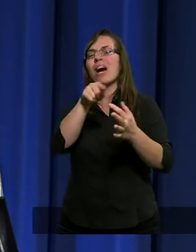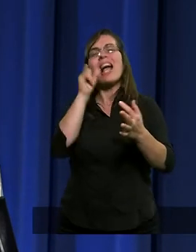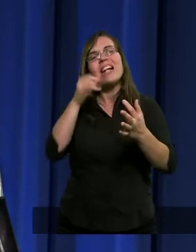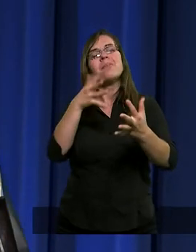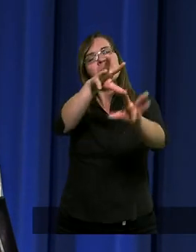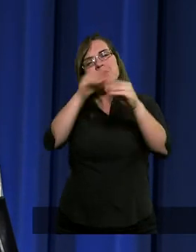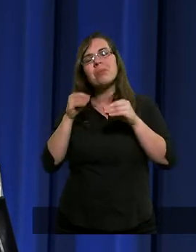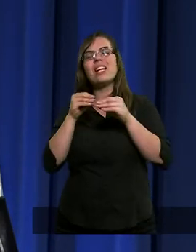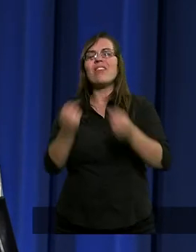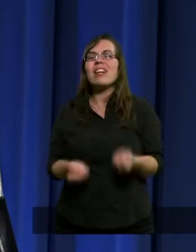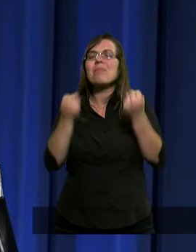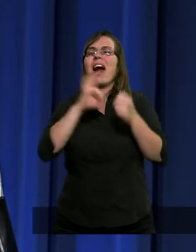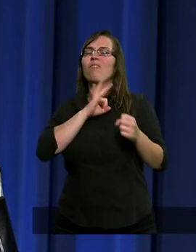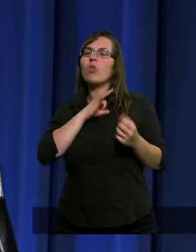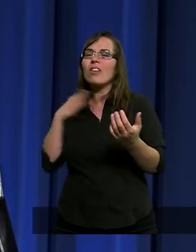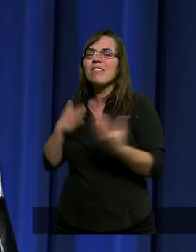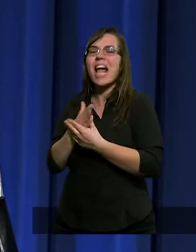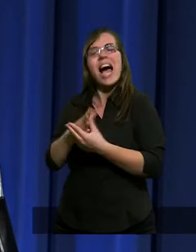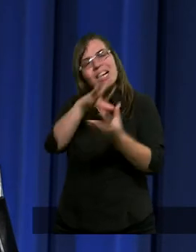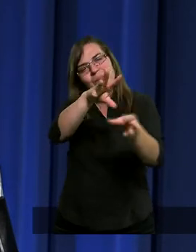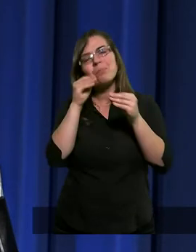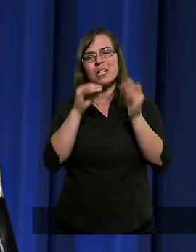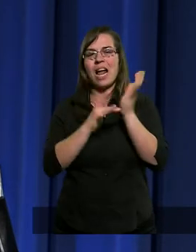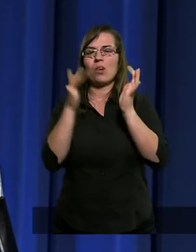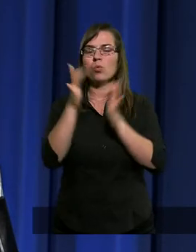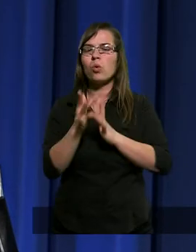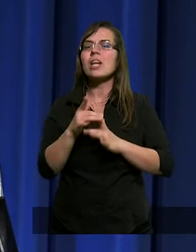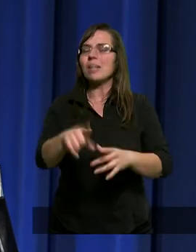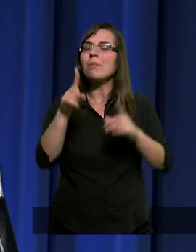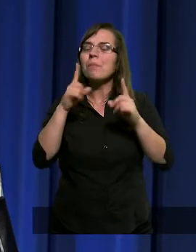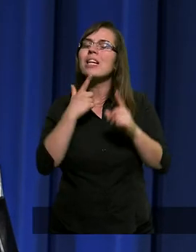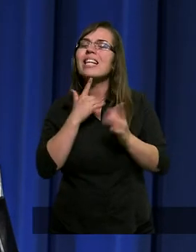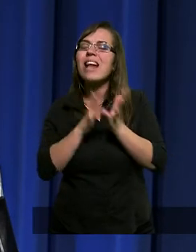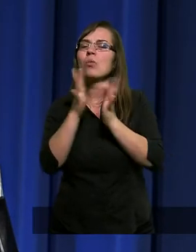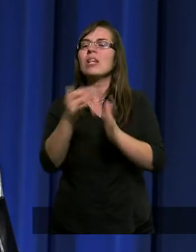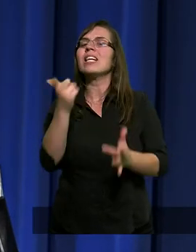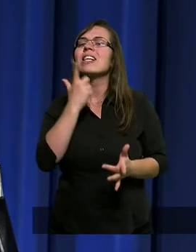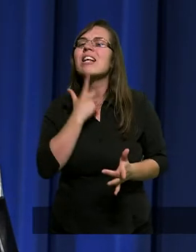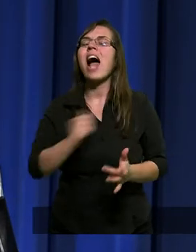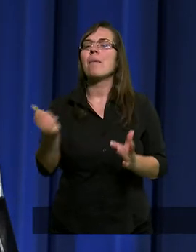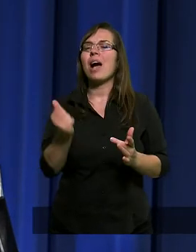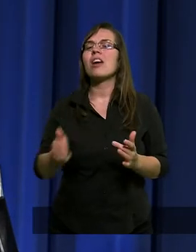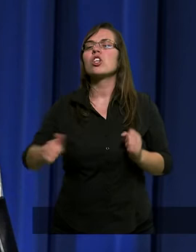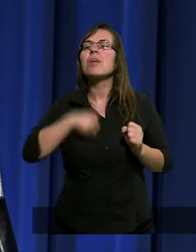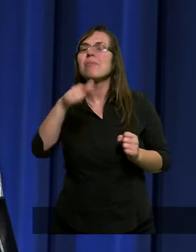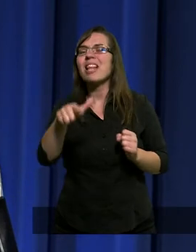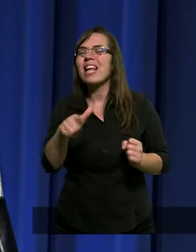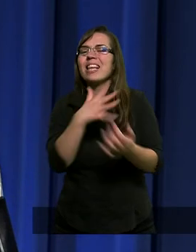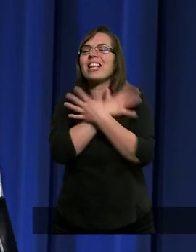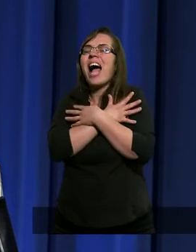wiarę. I dlatego Jezus Chrystus zapragnał, aby byli w tej